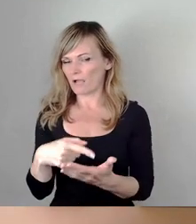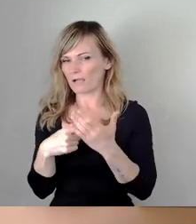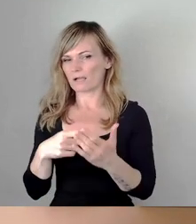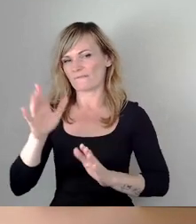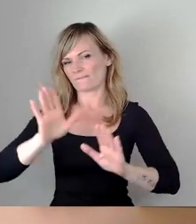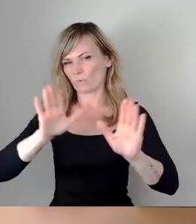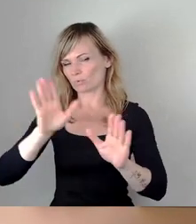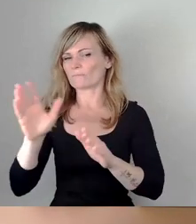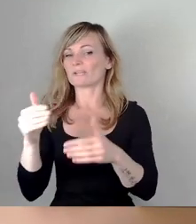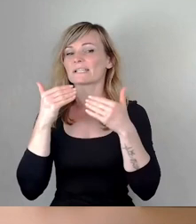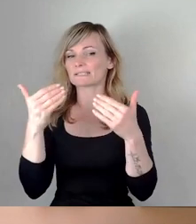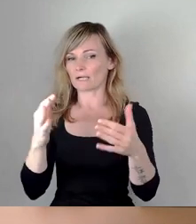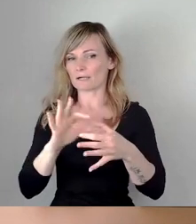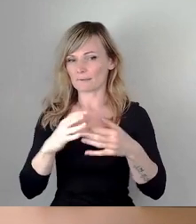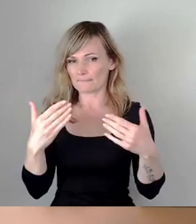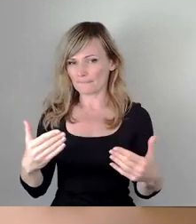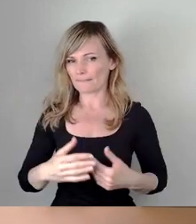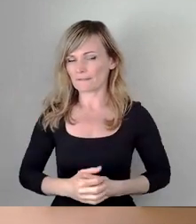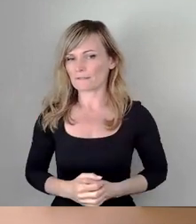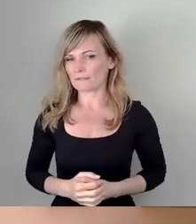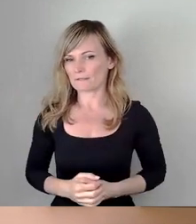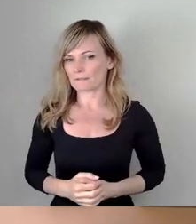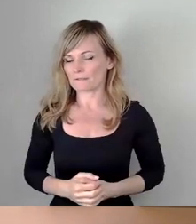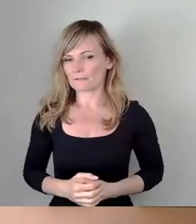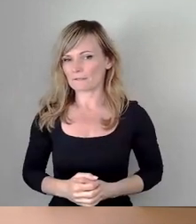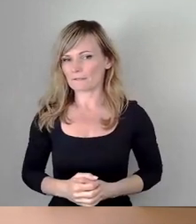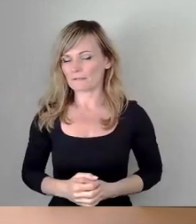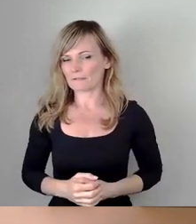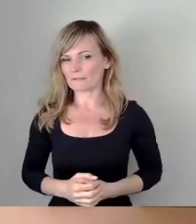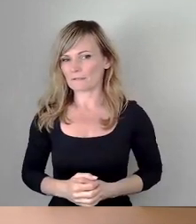hierfür. Damit gehen wir mal weiter in der...